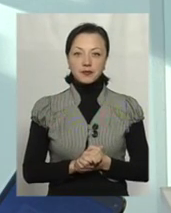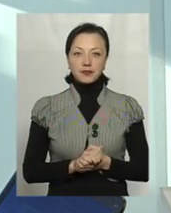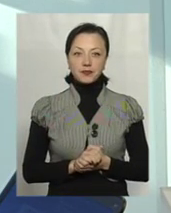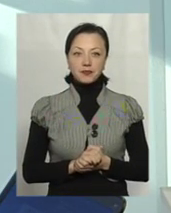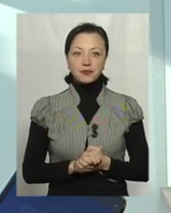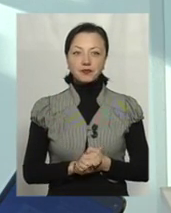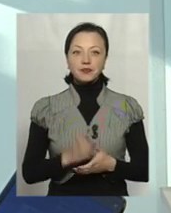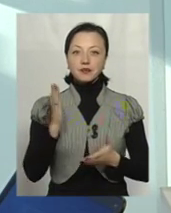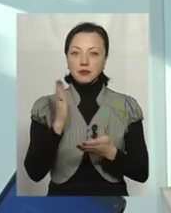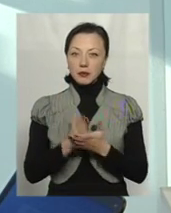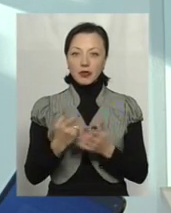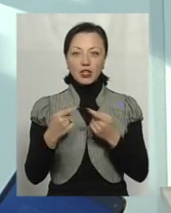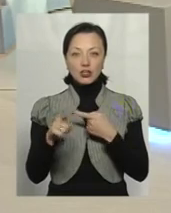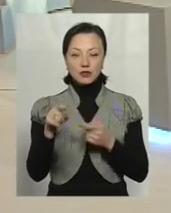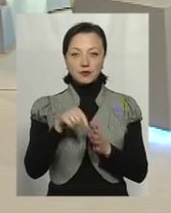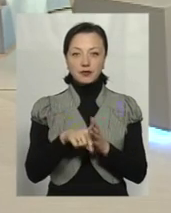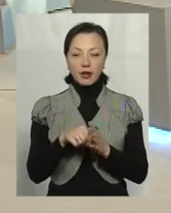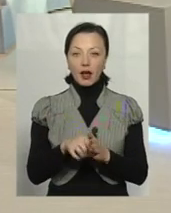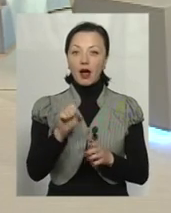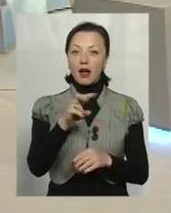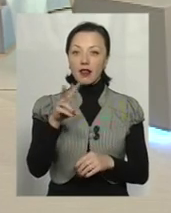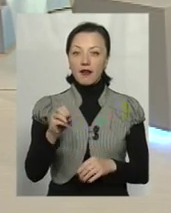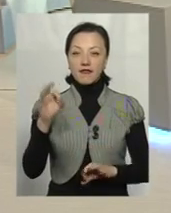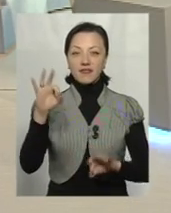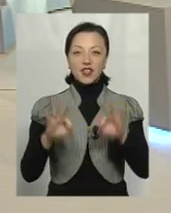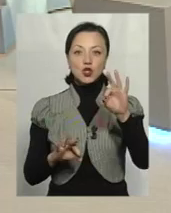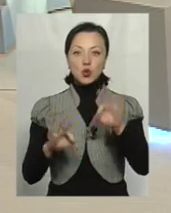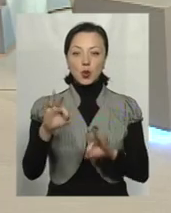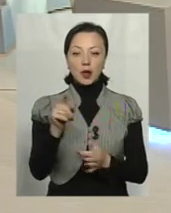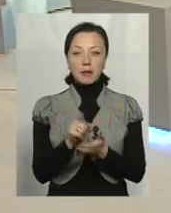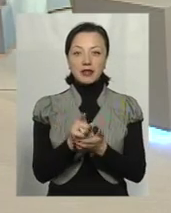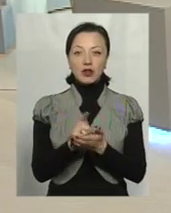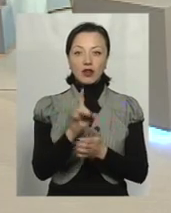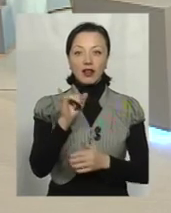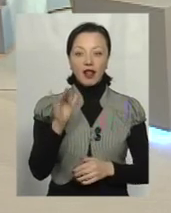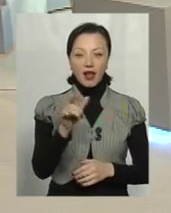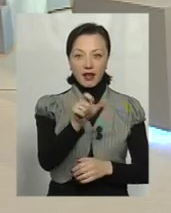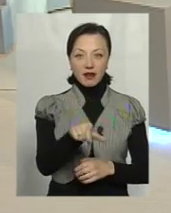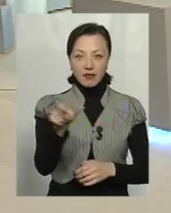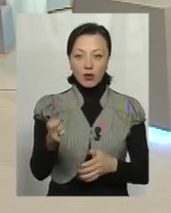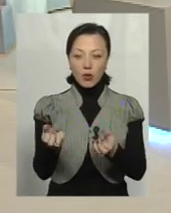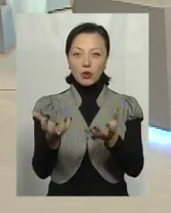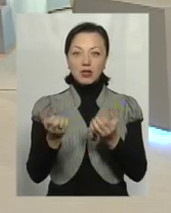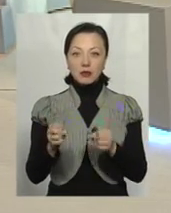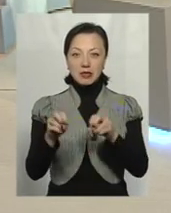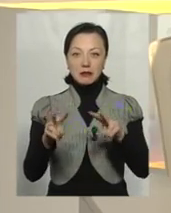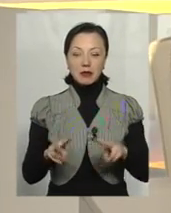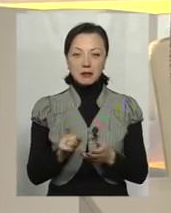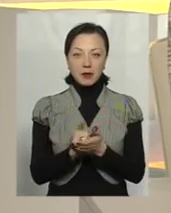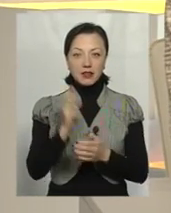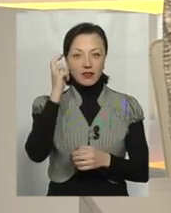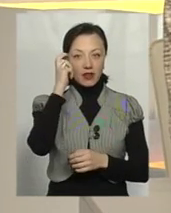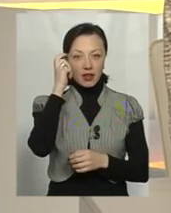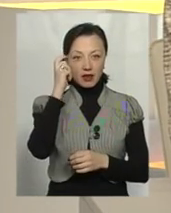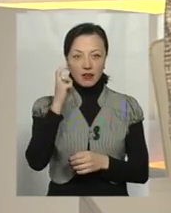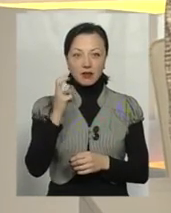Тобто є друга сторона. Андрій Яремович, разом з тим, і відсоток тих пенсіонерів, які отримують спецпенсії, ну, в столиці